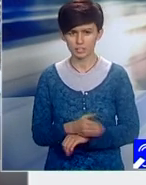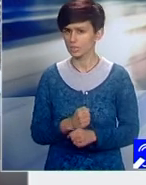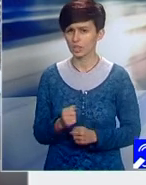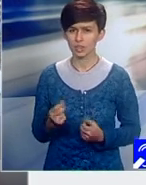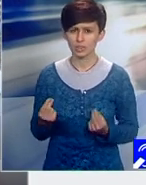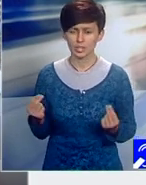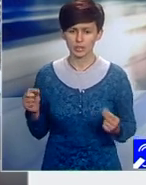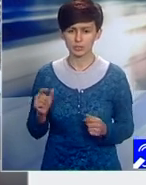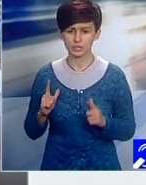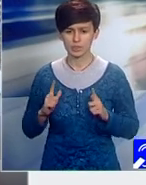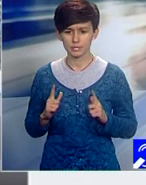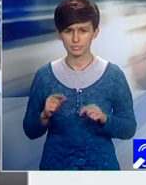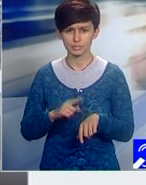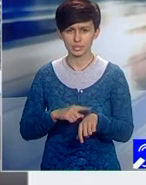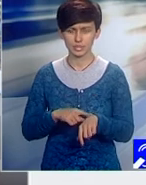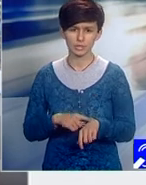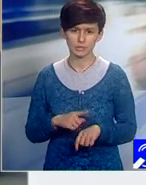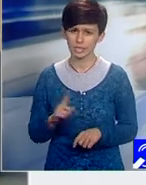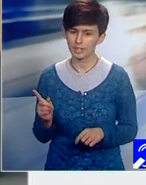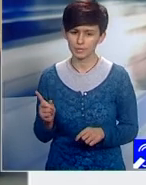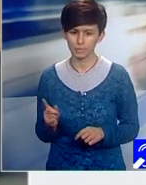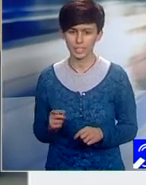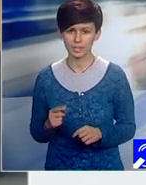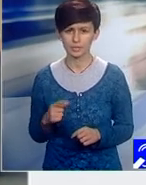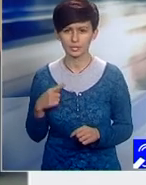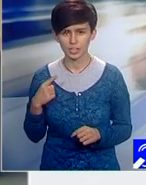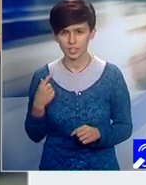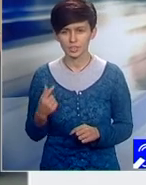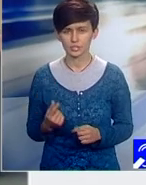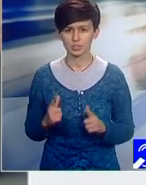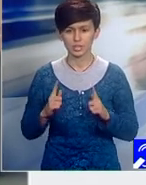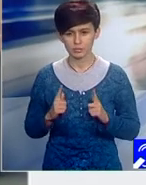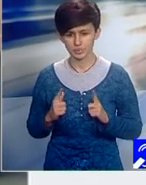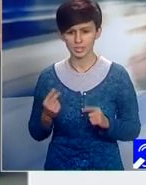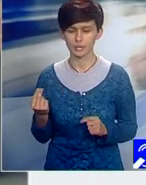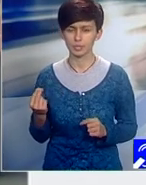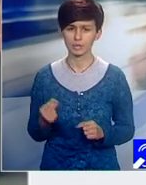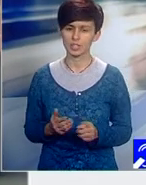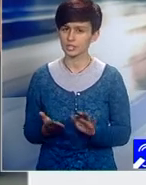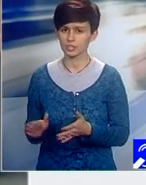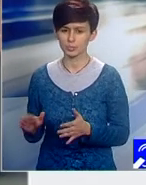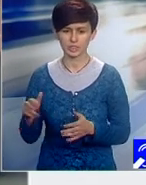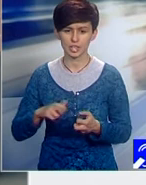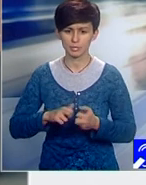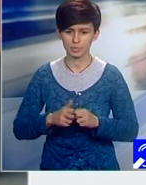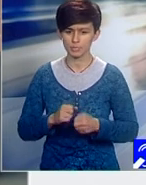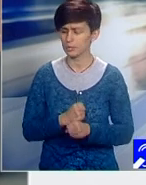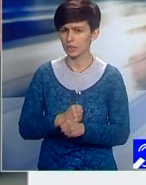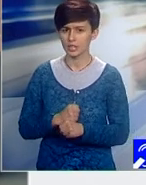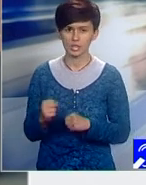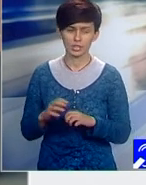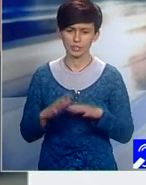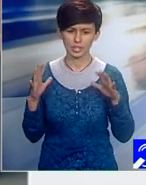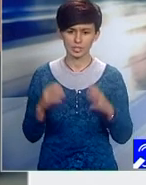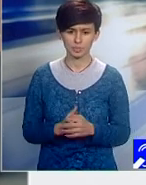în care de-abia ne-am așezat sau încă nu ne-am așezat bine, începe să aibă probleme foarte mari. Și